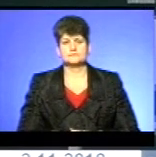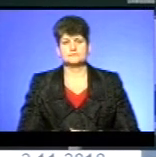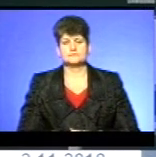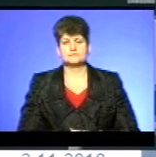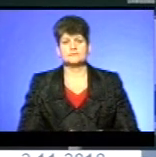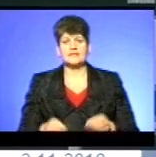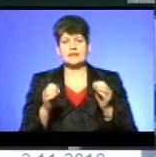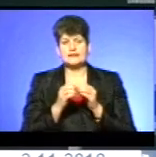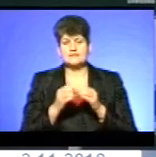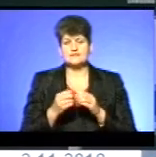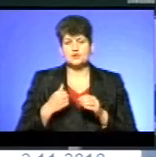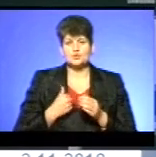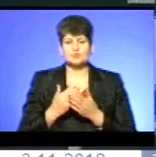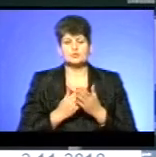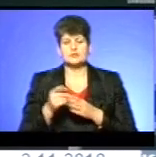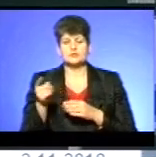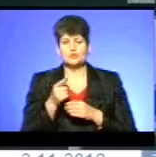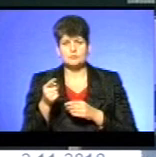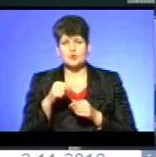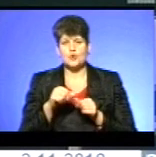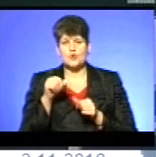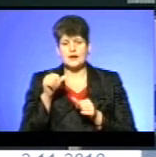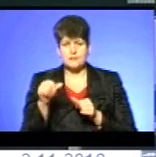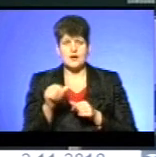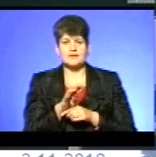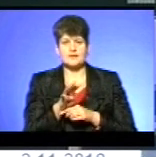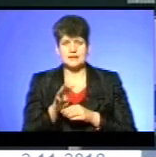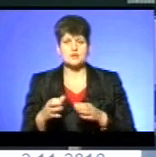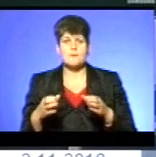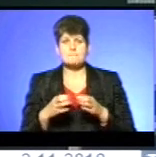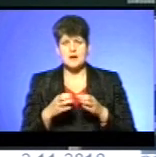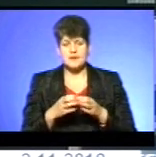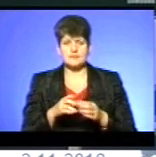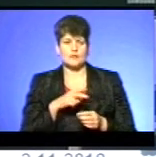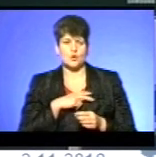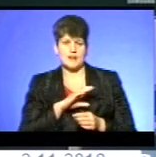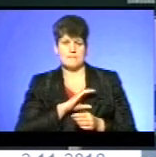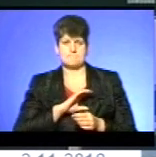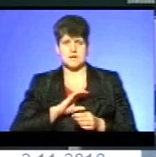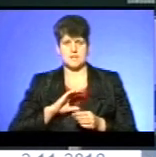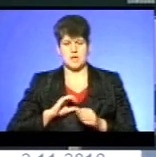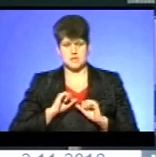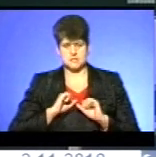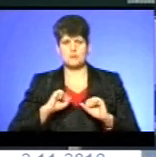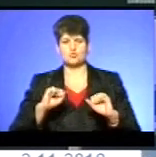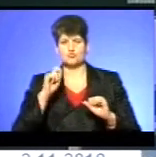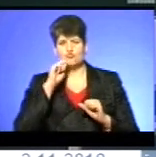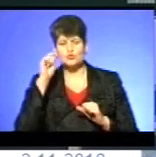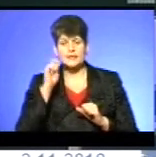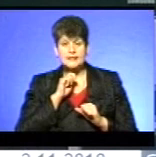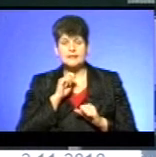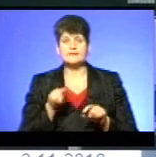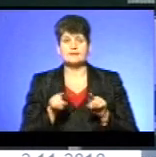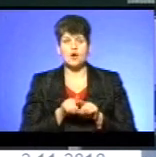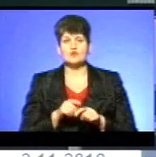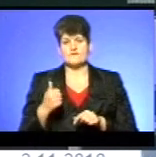10 військовослужбовців Тернопільської окремої артилерійської бригади нагородили медалями за мужність Україні. Також